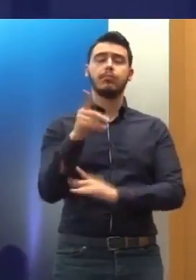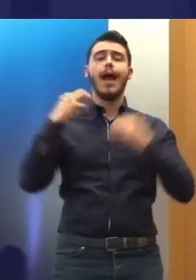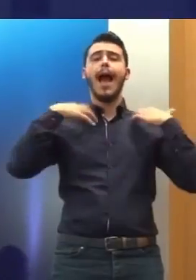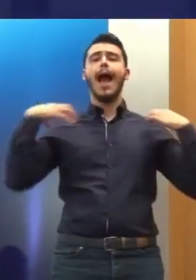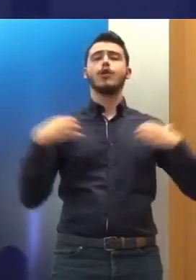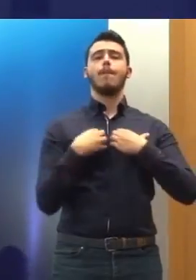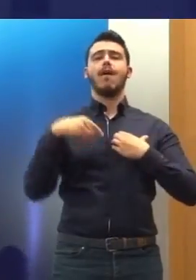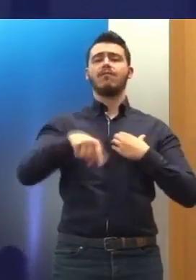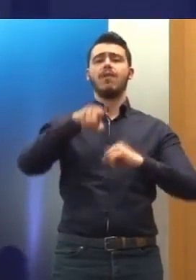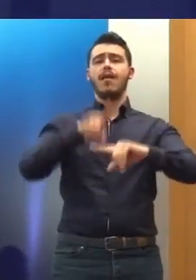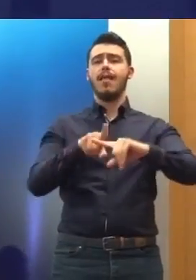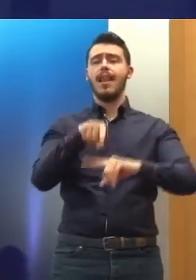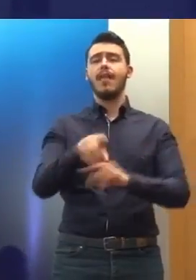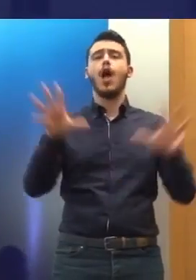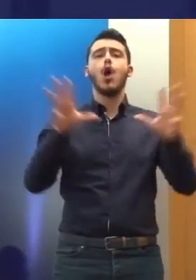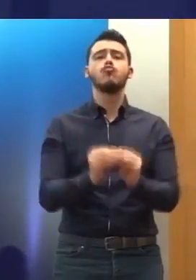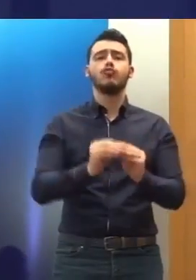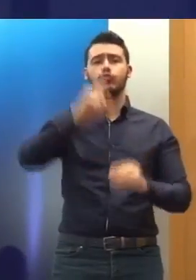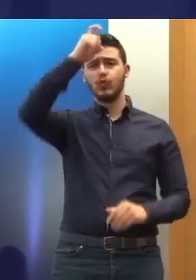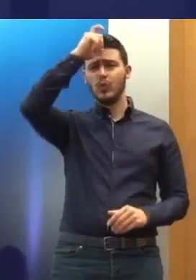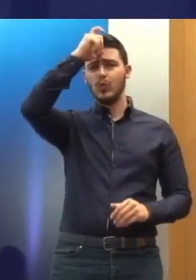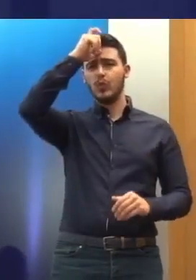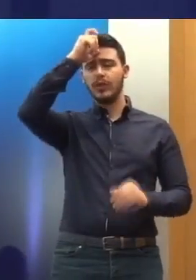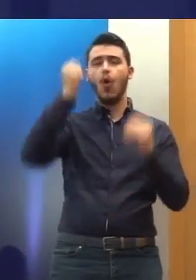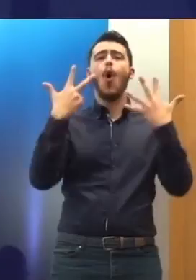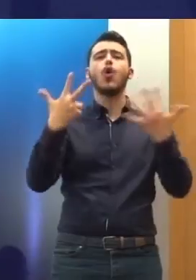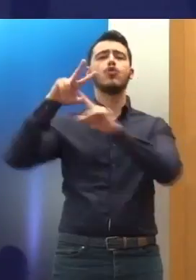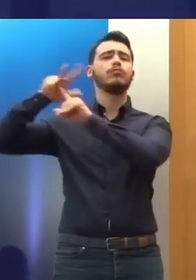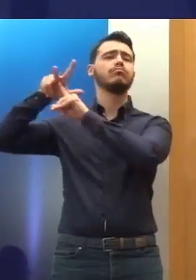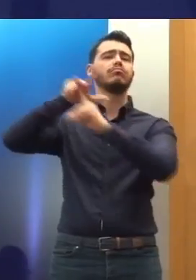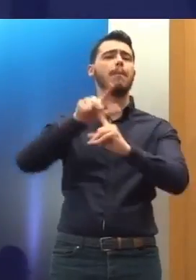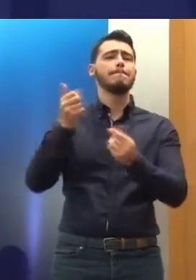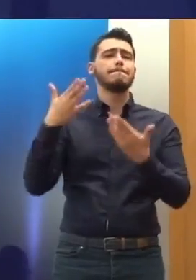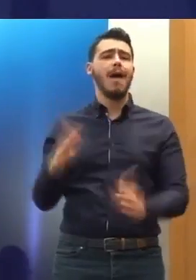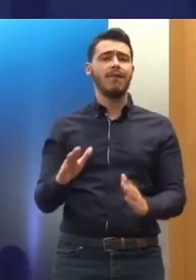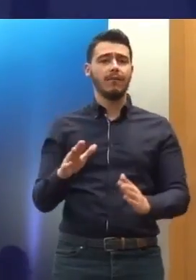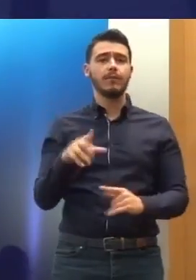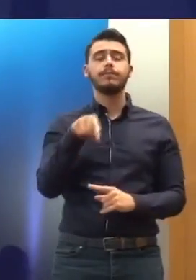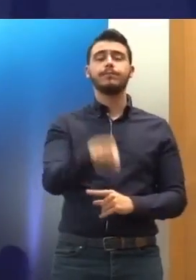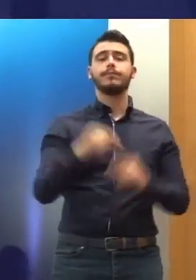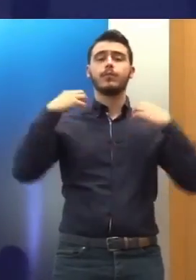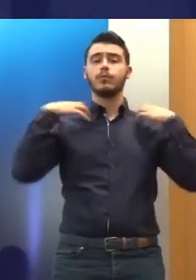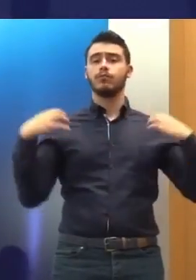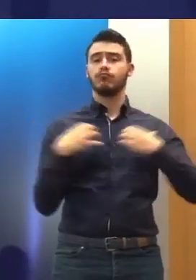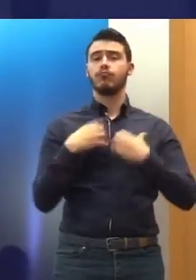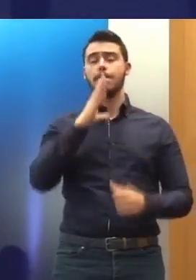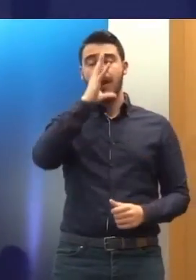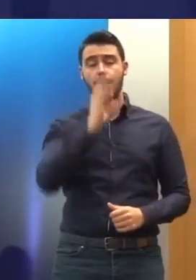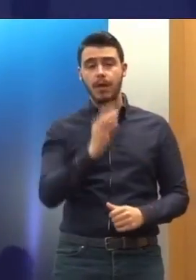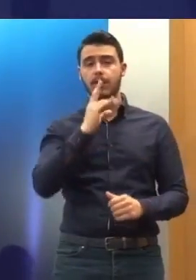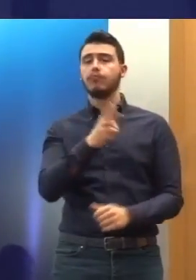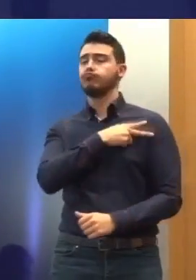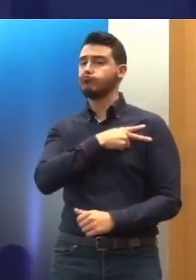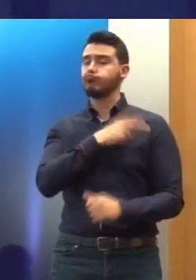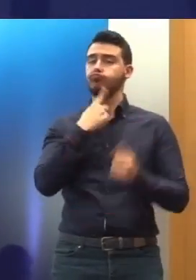υπόθεση της έκδοσης των Τούρκων στρατιωτικών ο Άριος Πάγος τίμησε το ρολό του και τη θέση του και